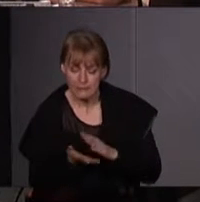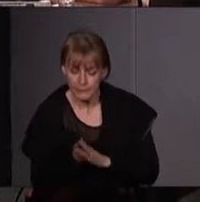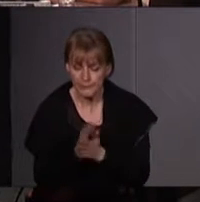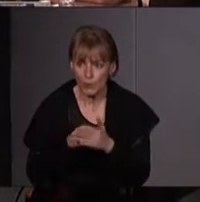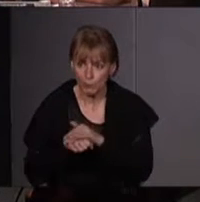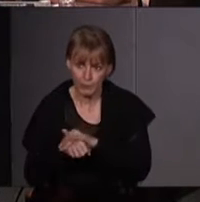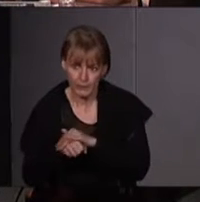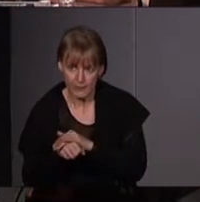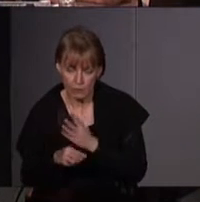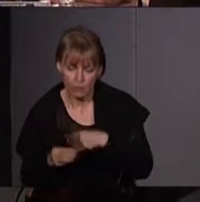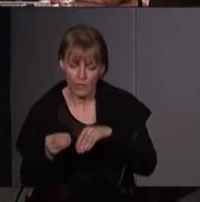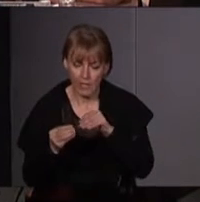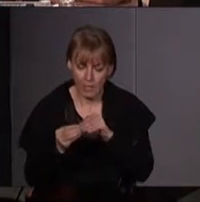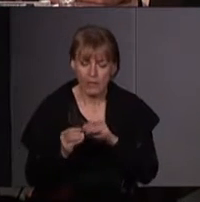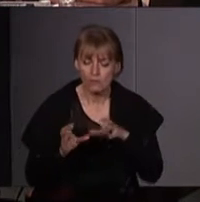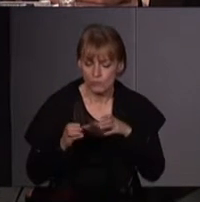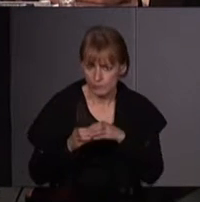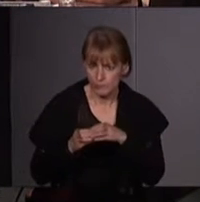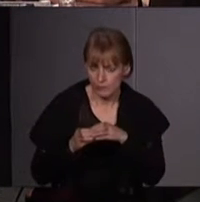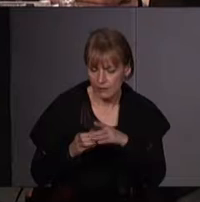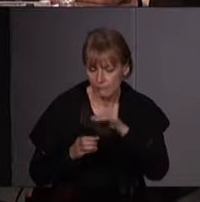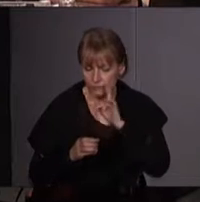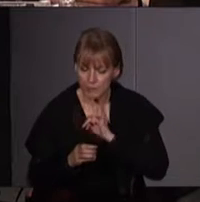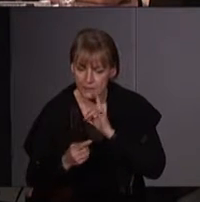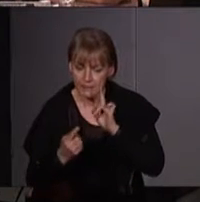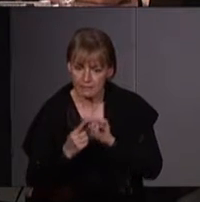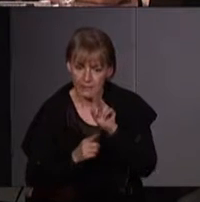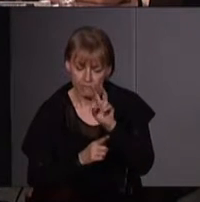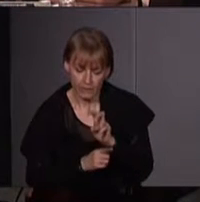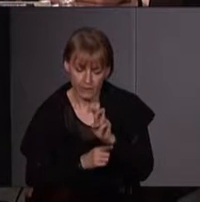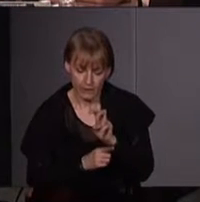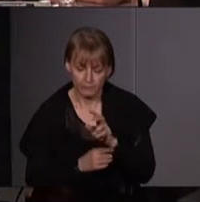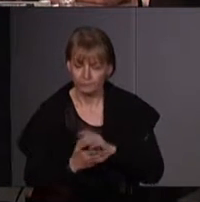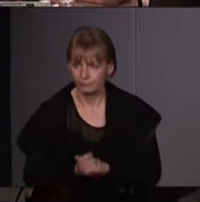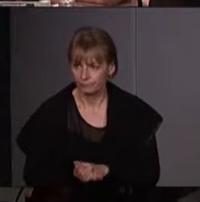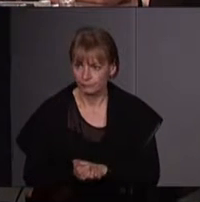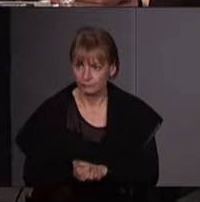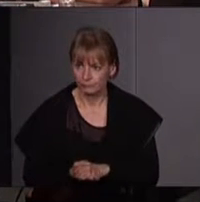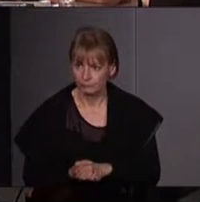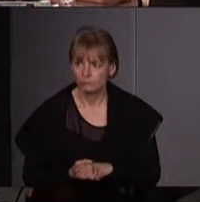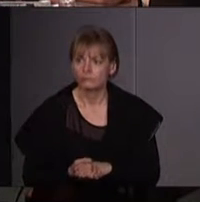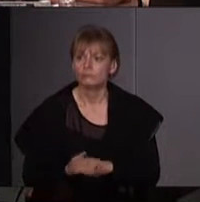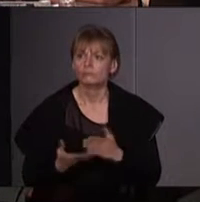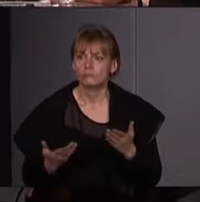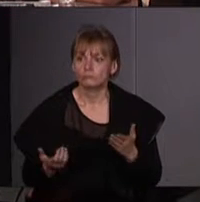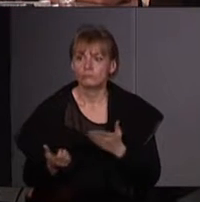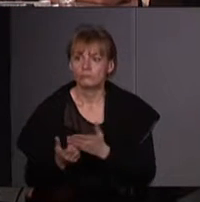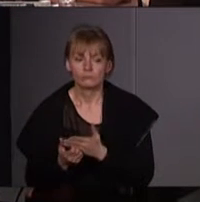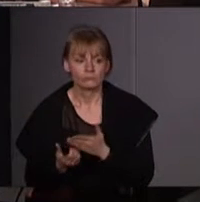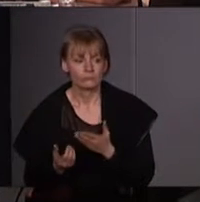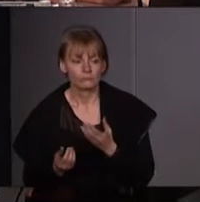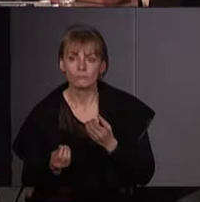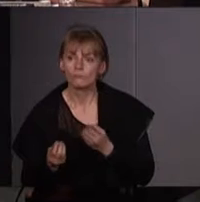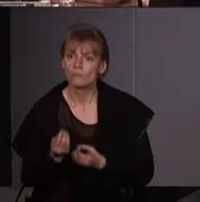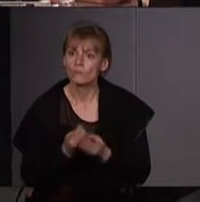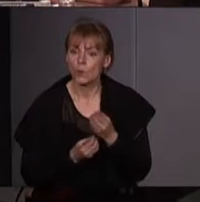du féminisme et de l'écologie par ces mouvements écoféministes ou bien de la